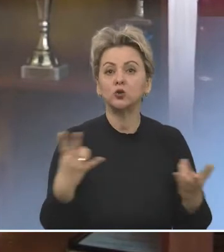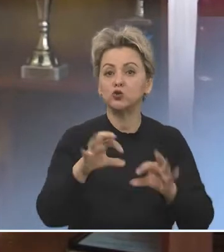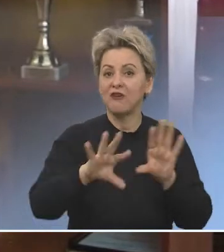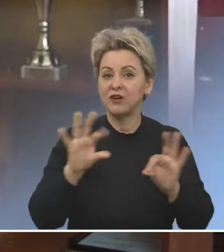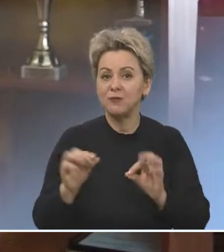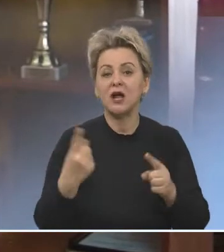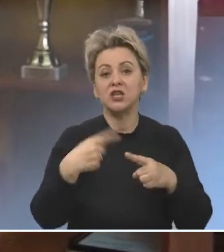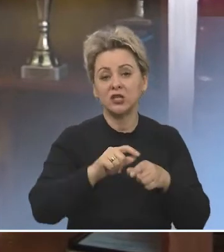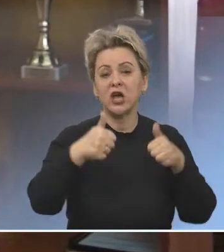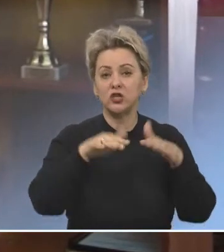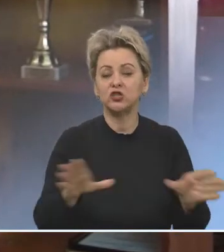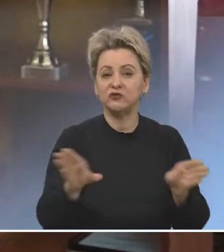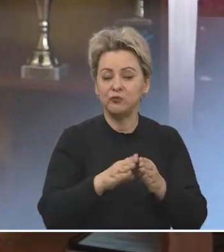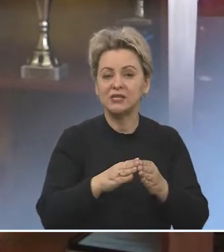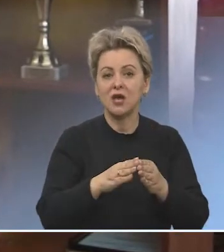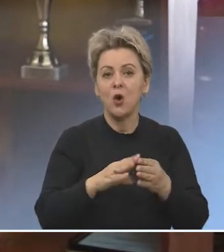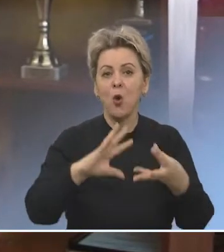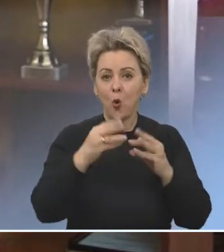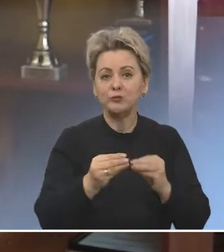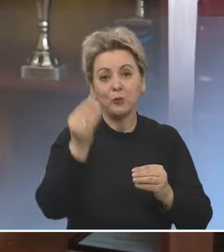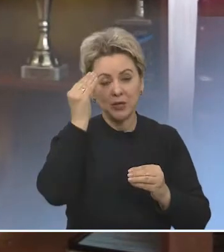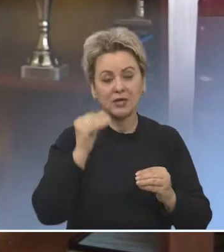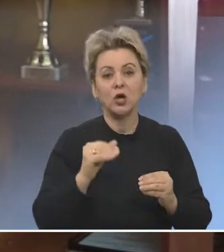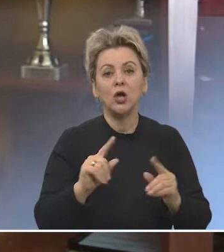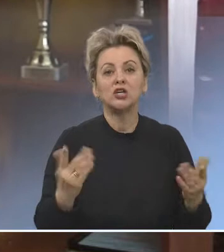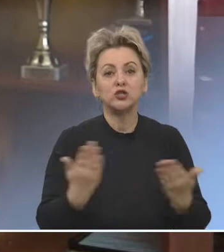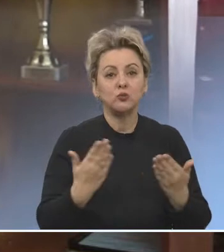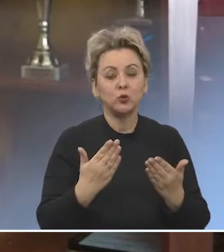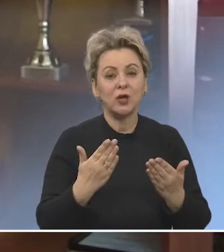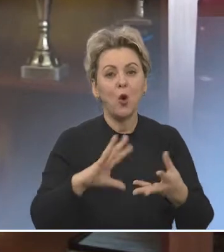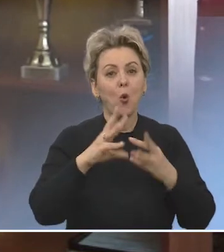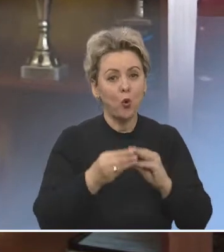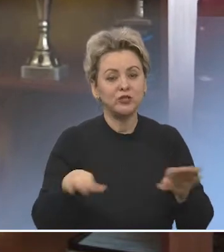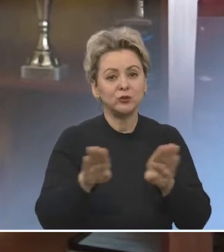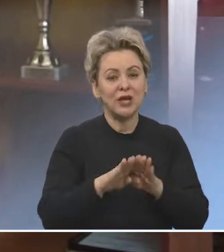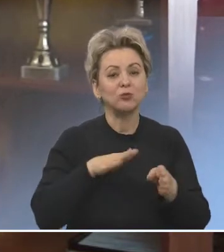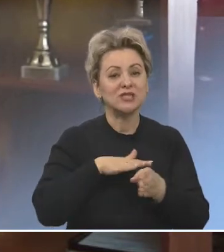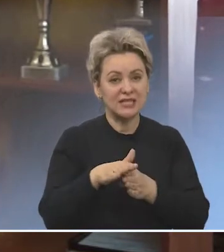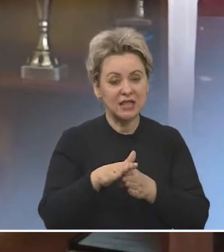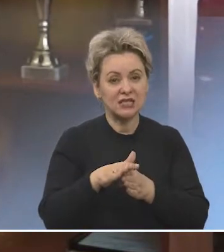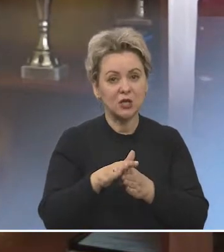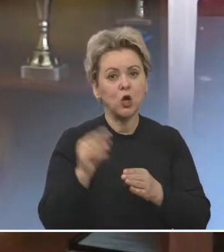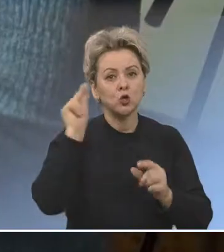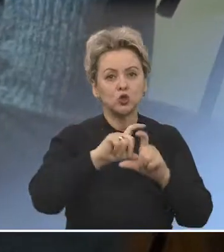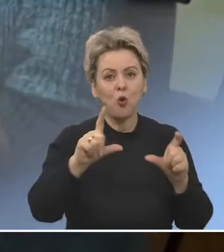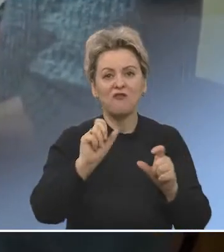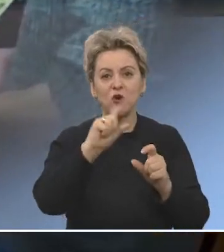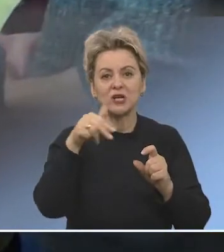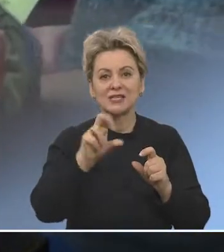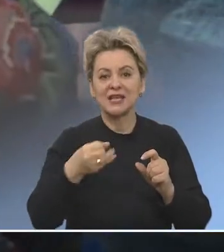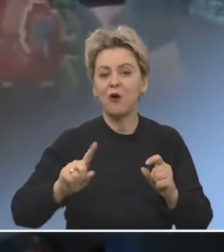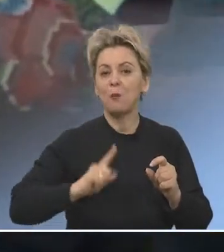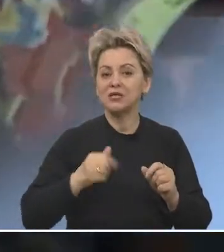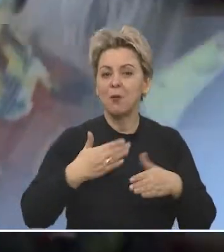нужно как-то выбирать, мне нужно как-то прийти к компромиссу, так сказать, к чему-то общему такому целостному. Школа